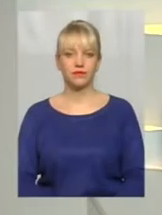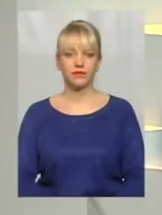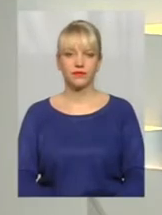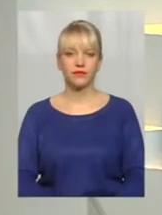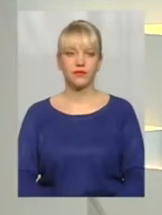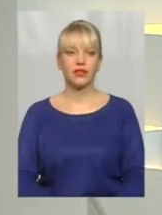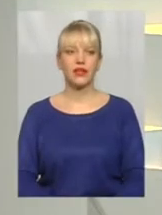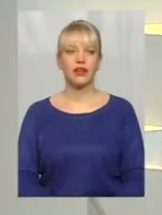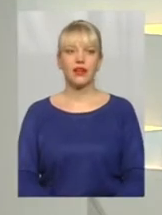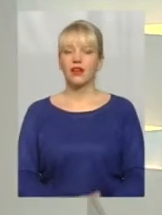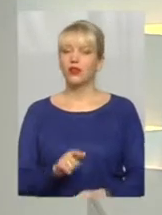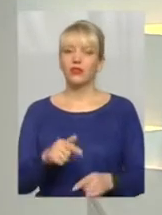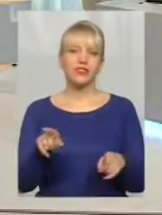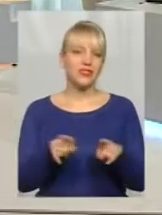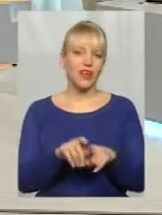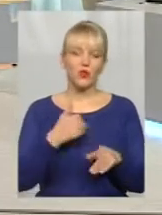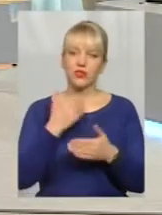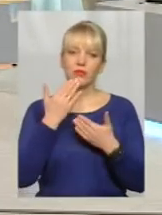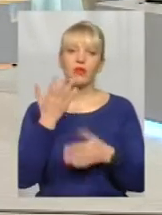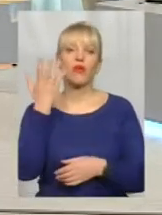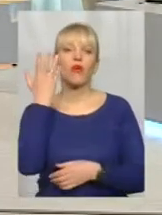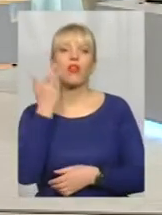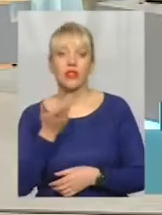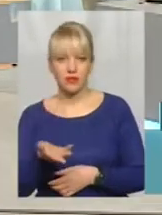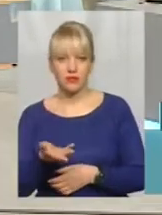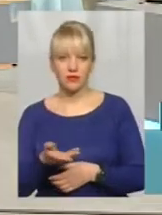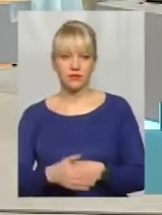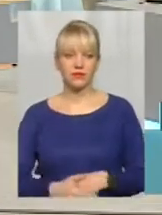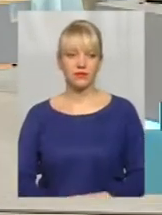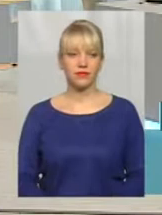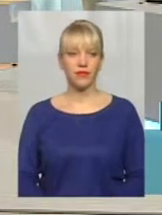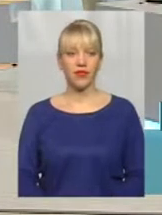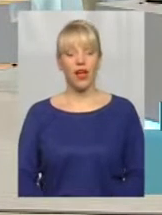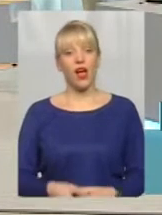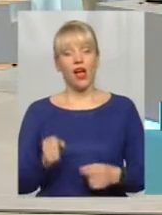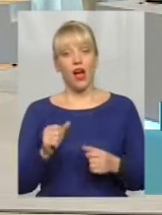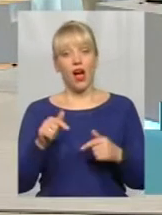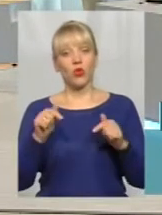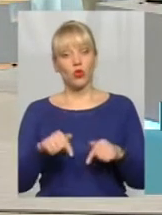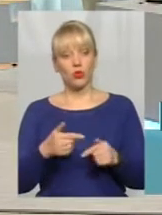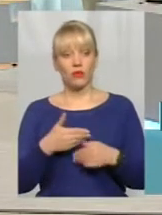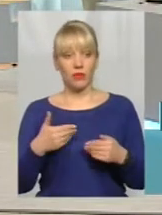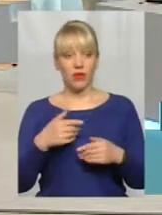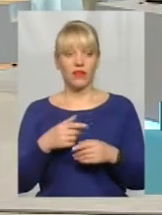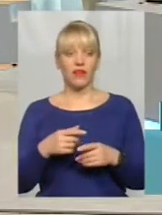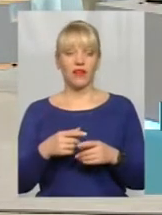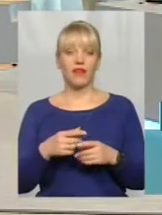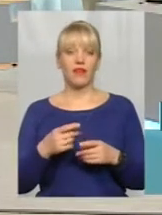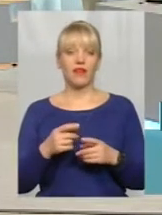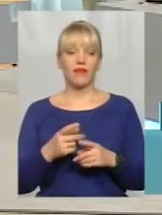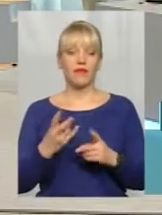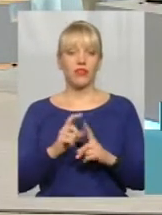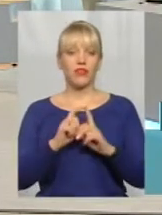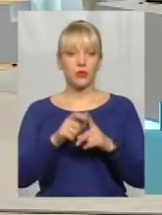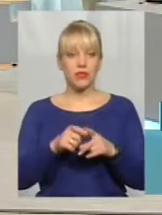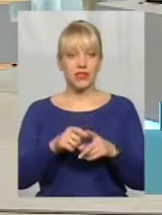І тут так хочеться поставити питання, коли? А тут ми, відповідачі за питання, маємо згадати